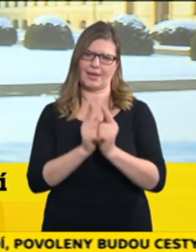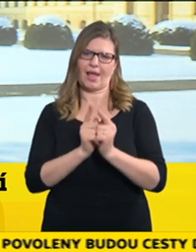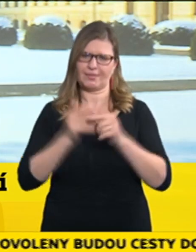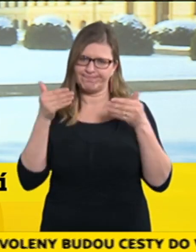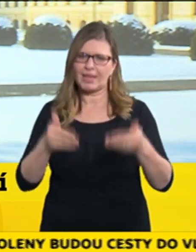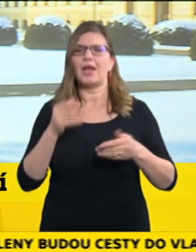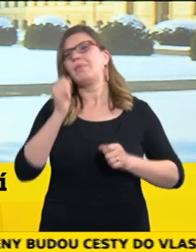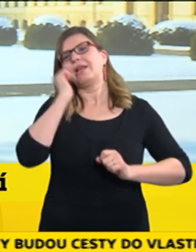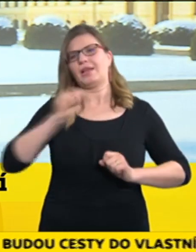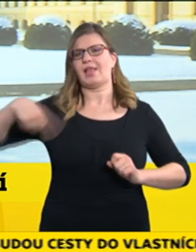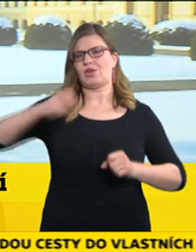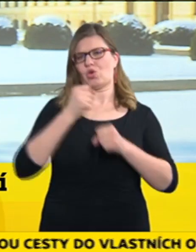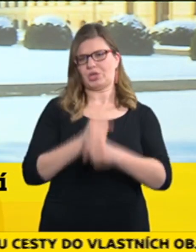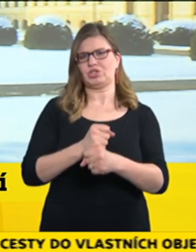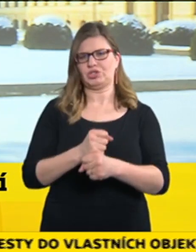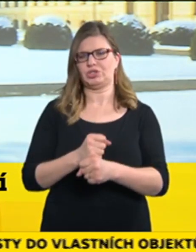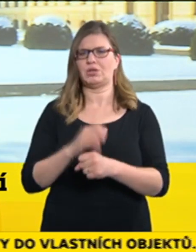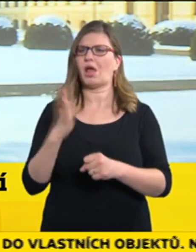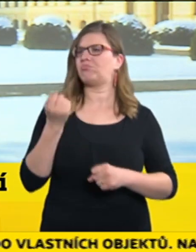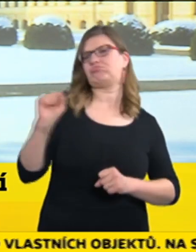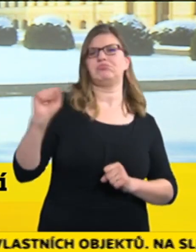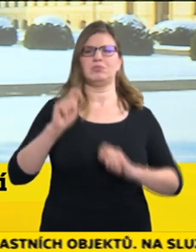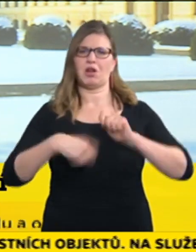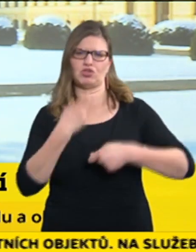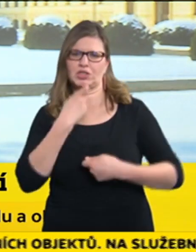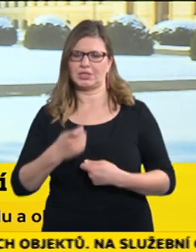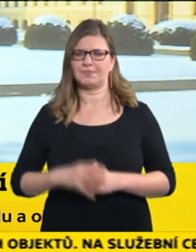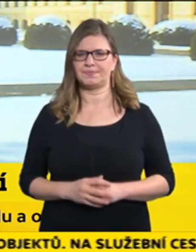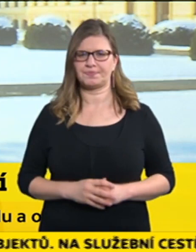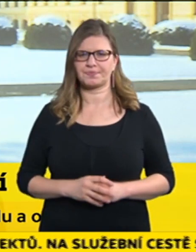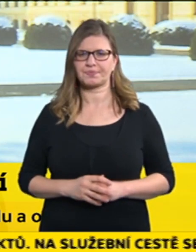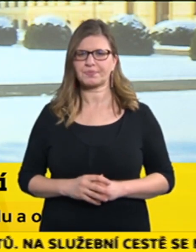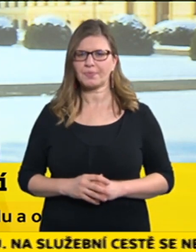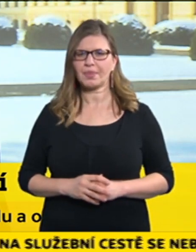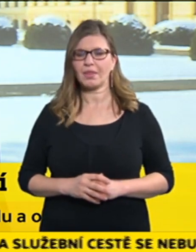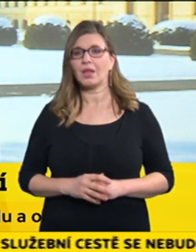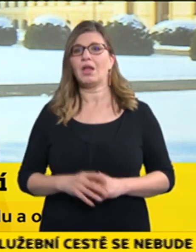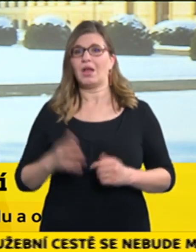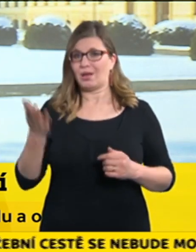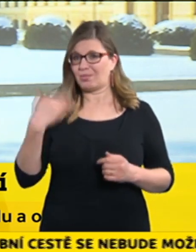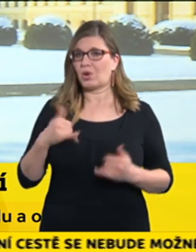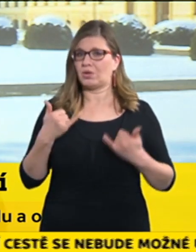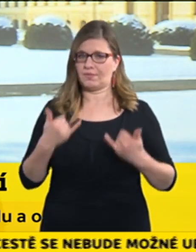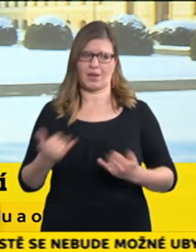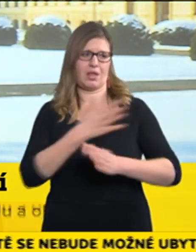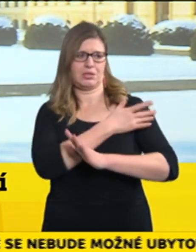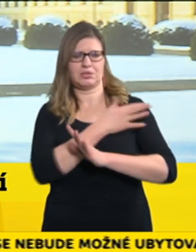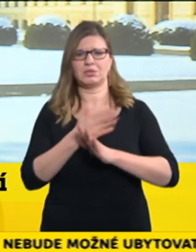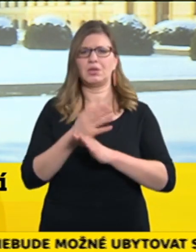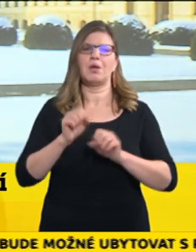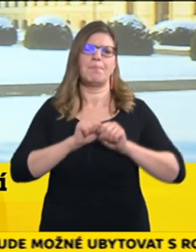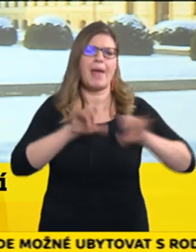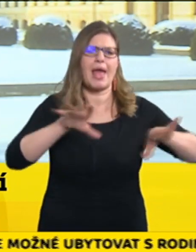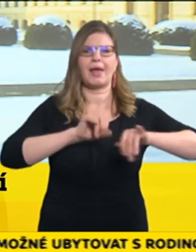Říkám tím současně i to, že nebyla diskuze, i když se o tom přes den hovořilo v různých médiích, jakýmkoliv